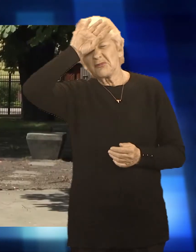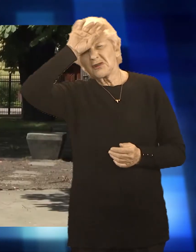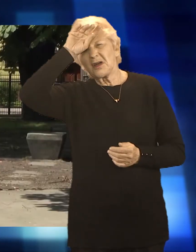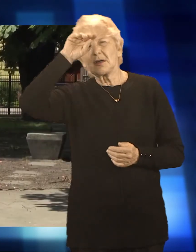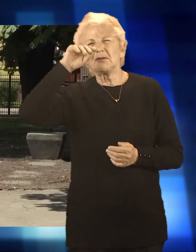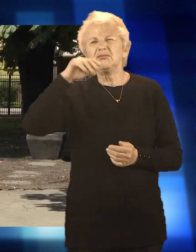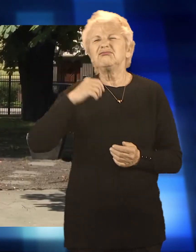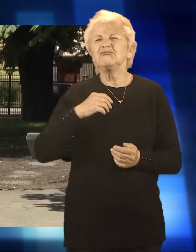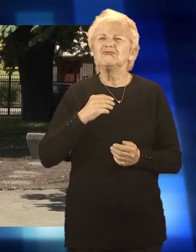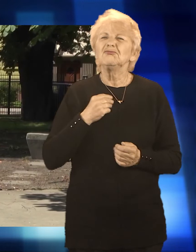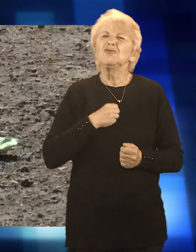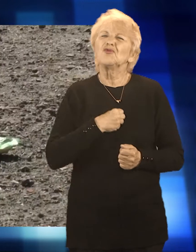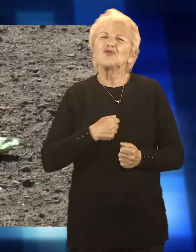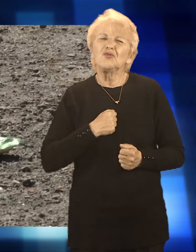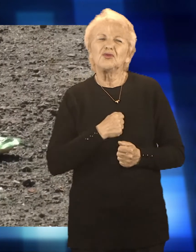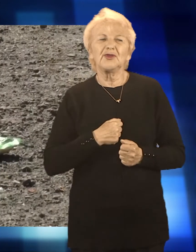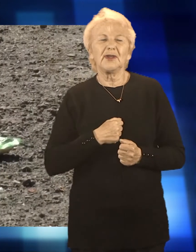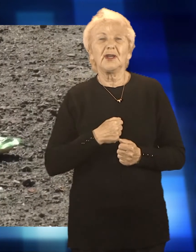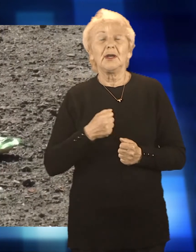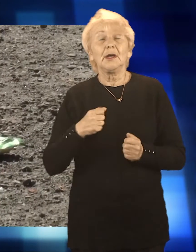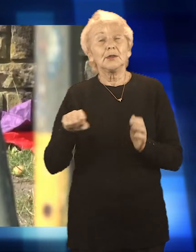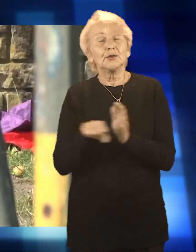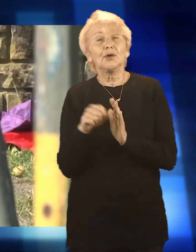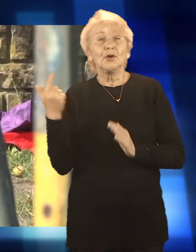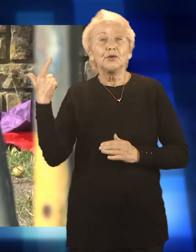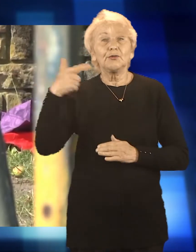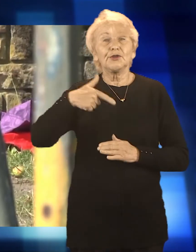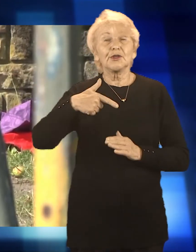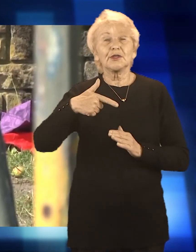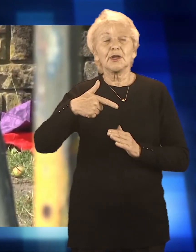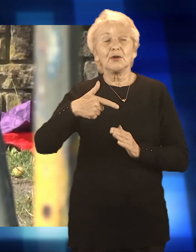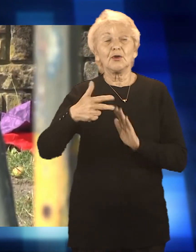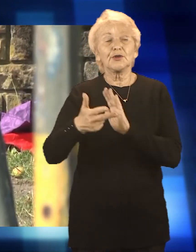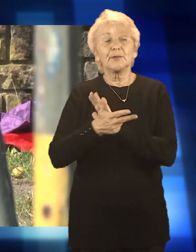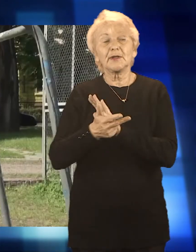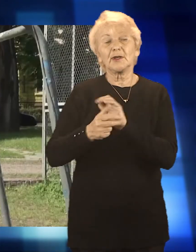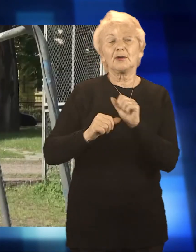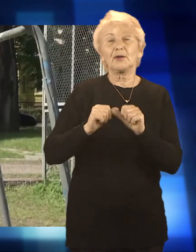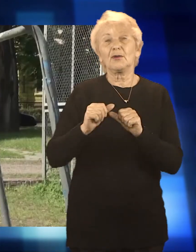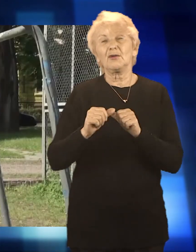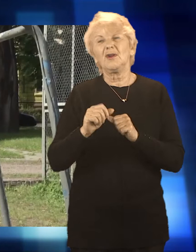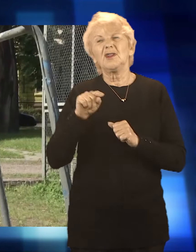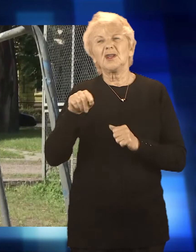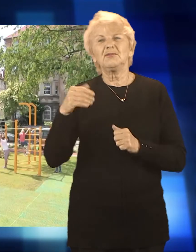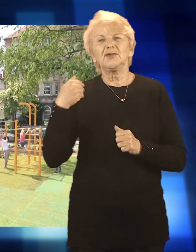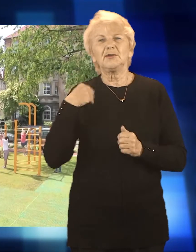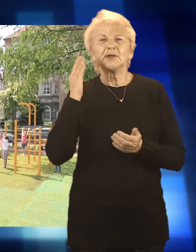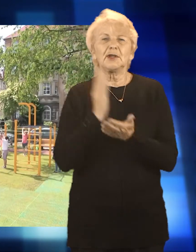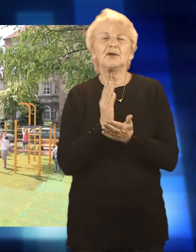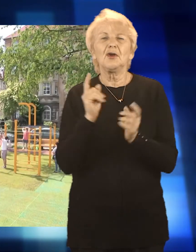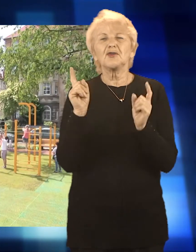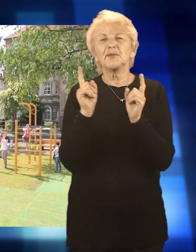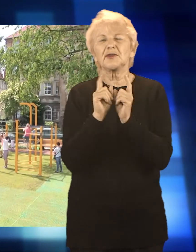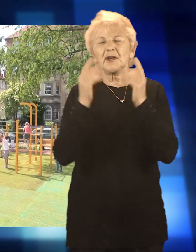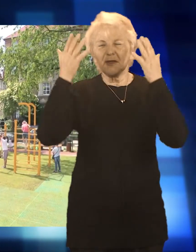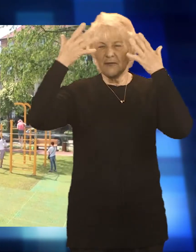wyglądało tu jeszcze w 2018 roku, kiedy jedynymi bywalcami okazywali się wyłącznie zwolennicy nocnych wojarzy. Teraz to jakby skok